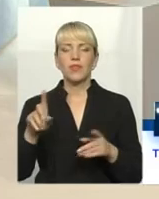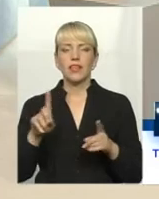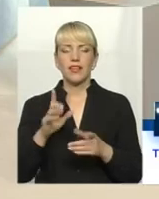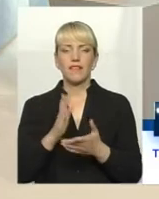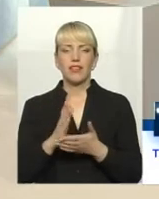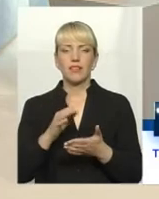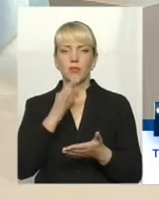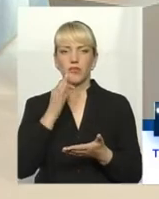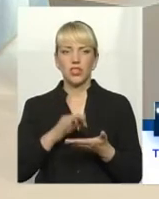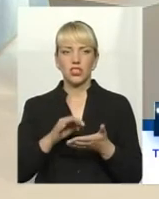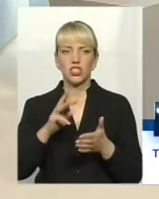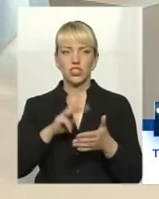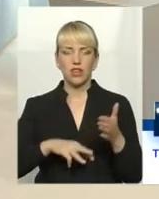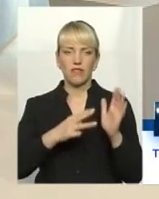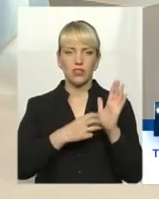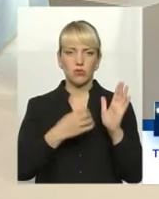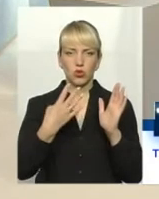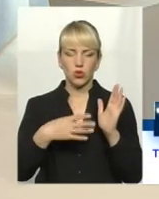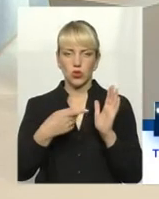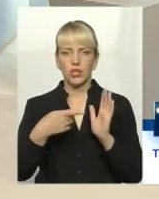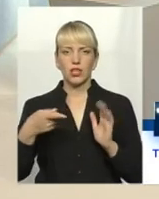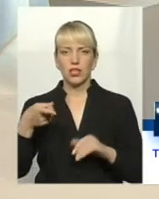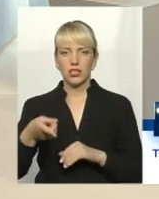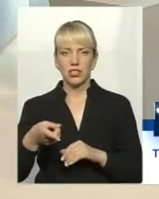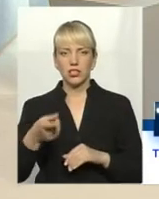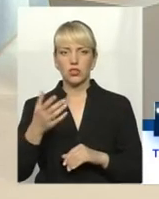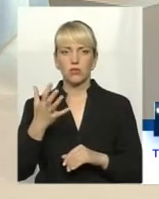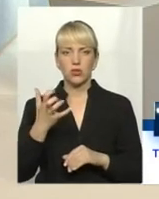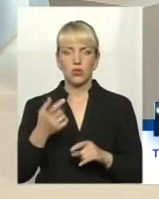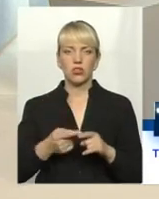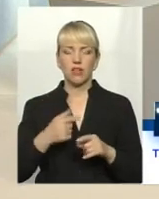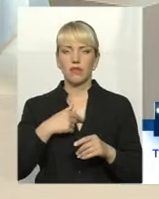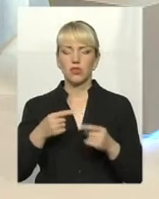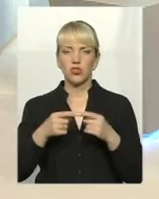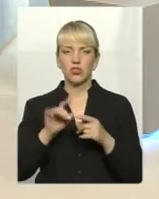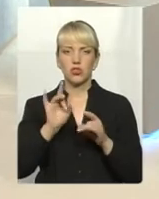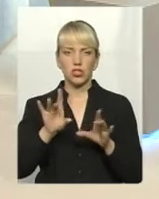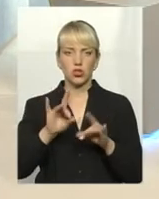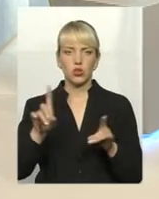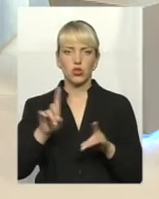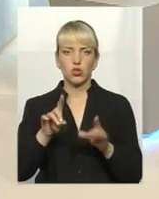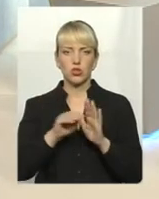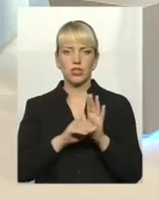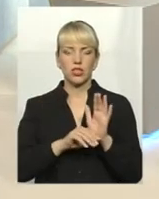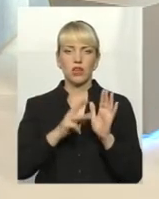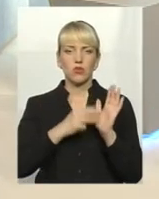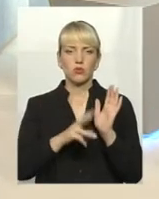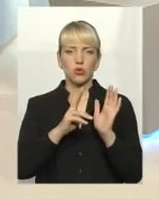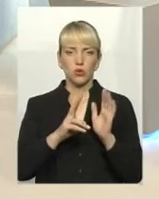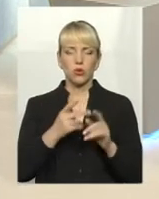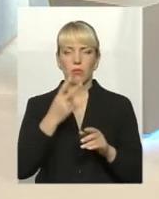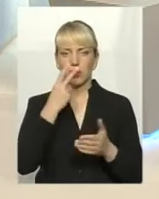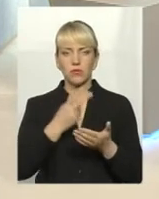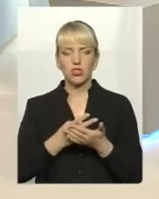штрафом від 740 до трішечки більше, як півтри тисячі. Скажу більш чітко, що стаття 82 адмінкодексу передбачає